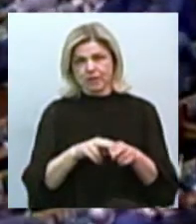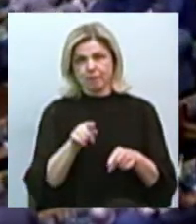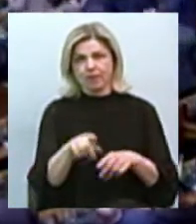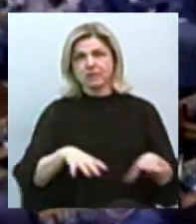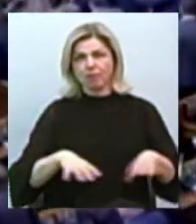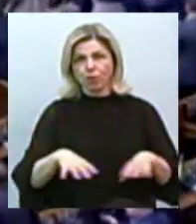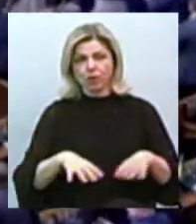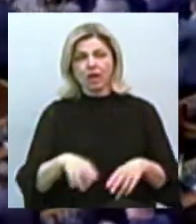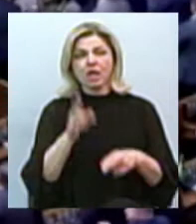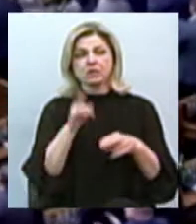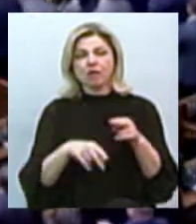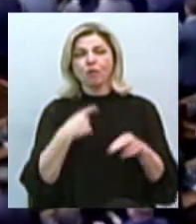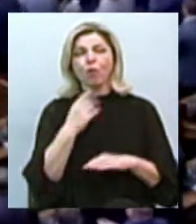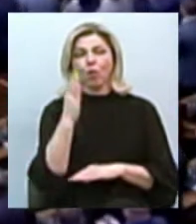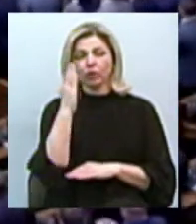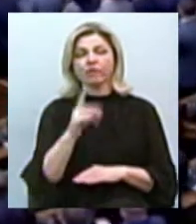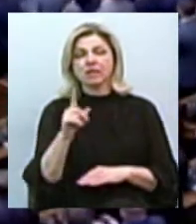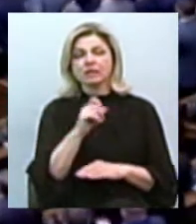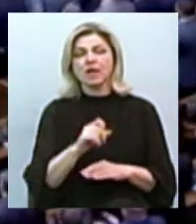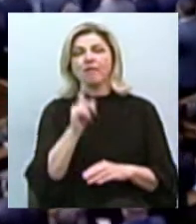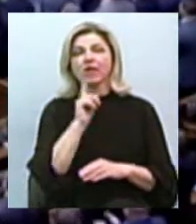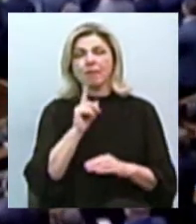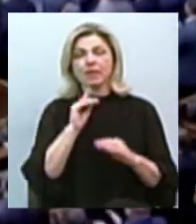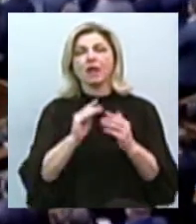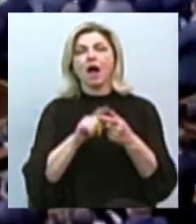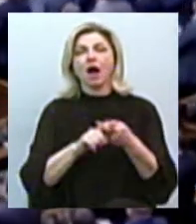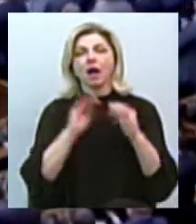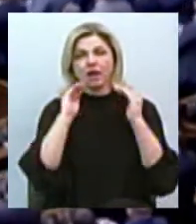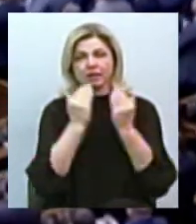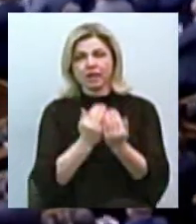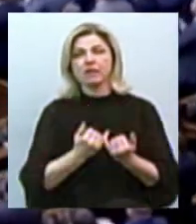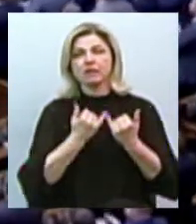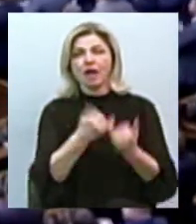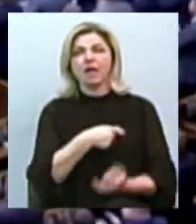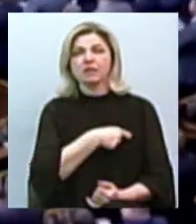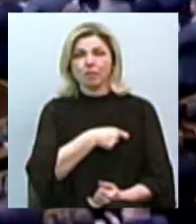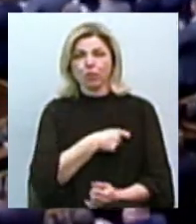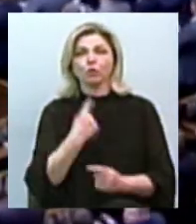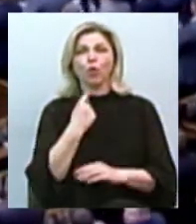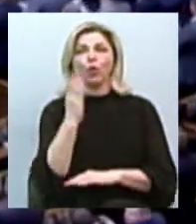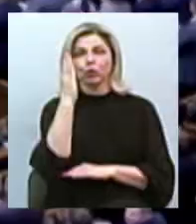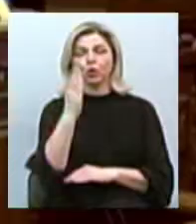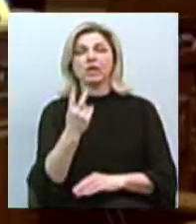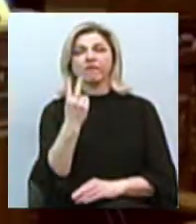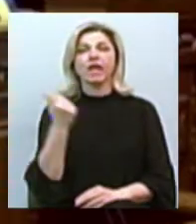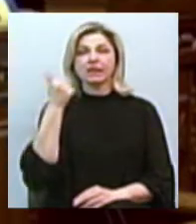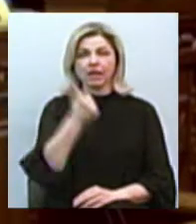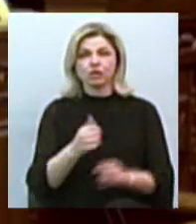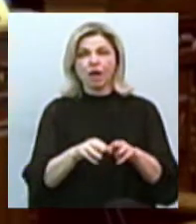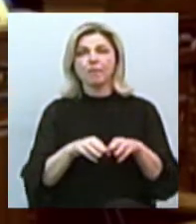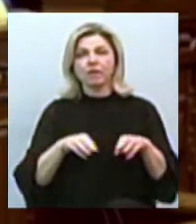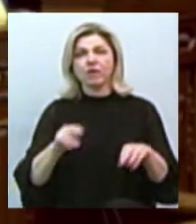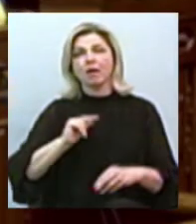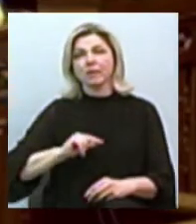голосування за частковий карантин для народних депутатів. Проголосували, що віднині, наступні два тижні, парламентарі